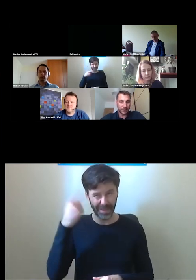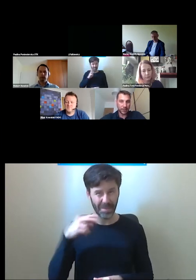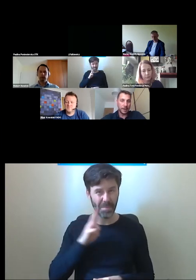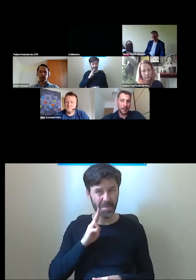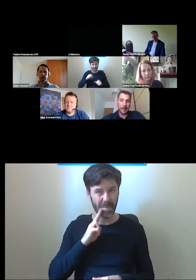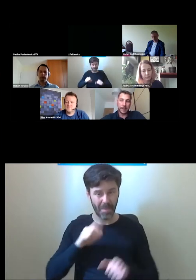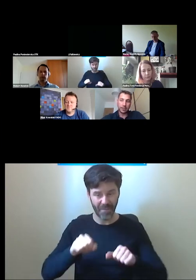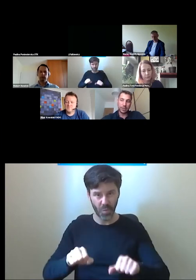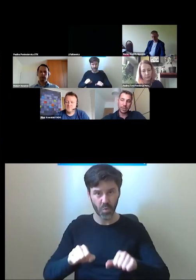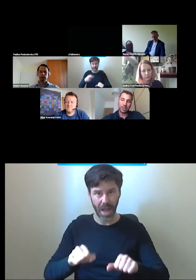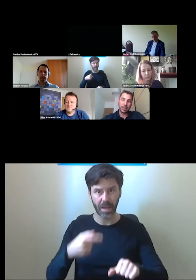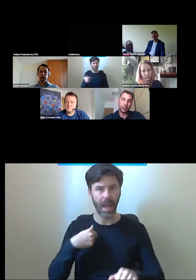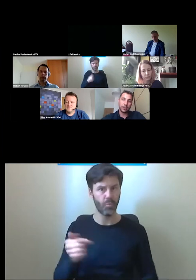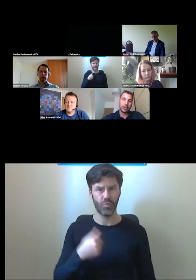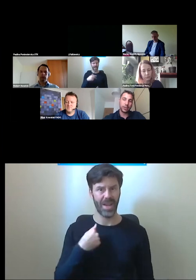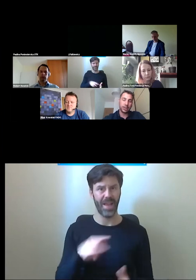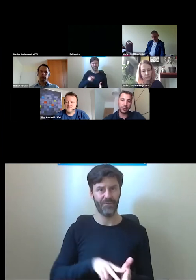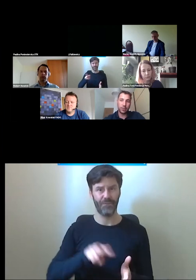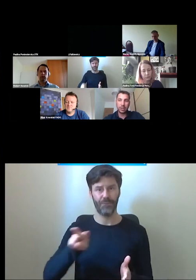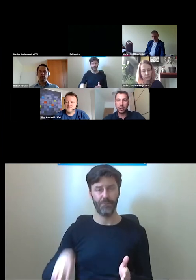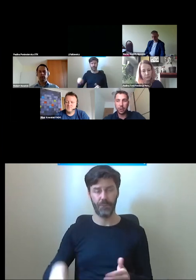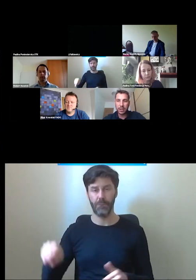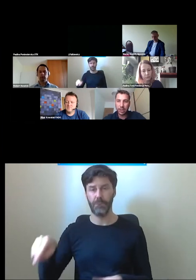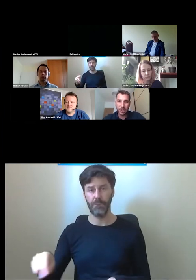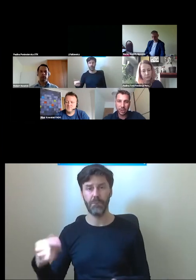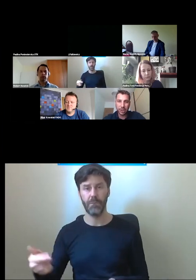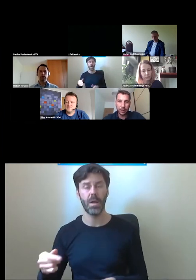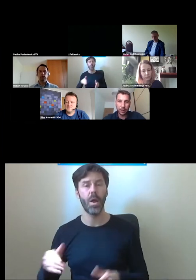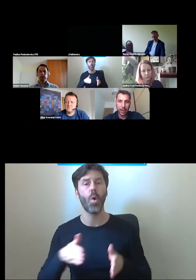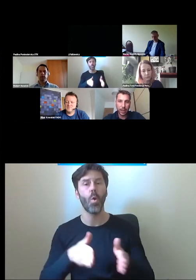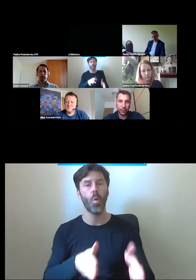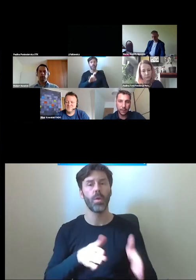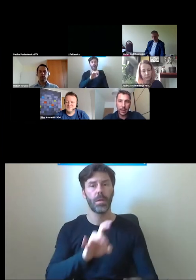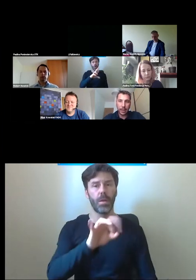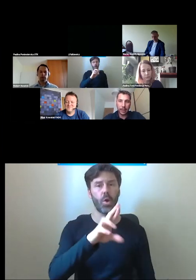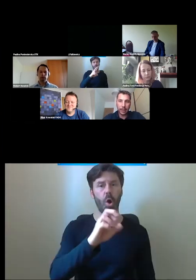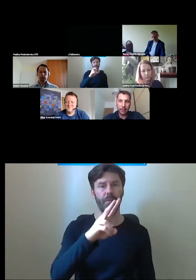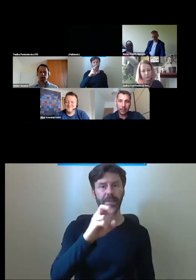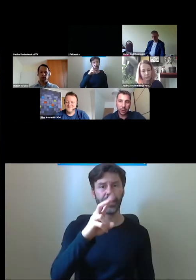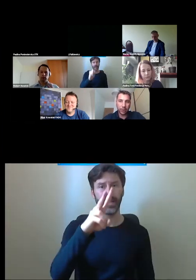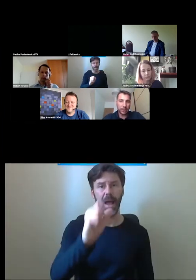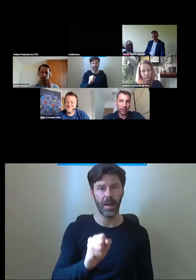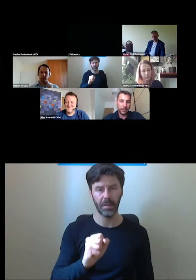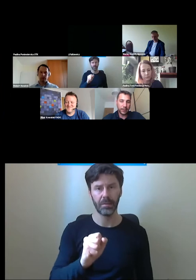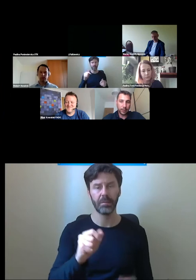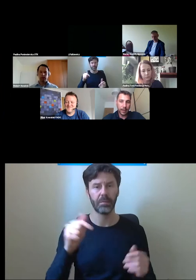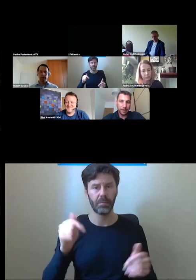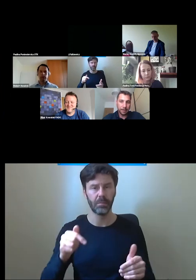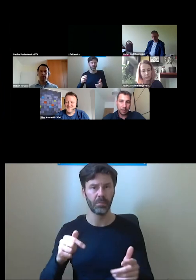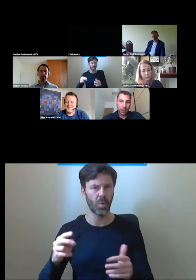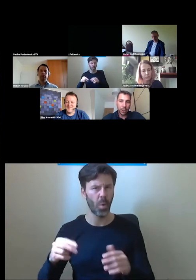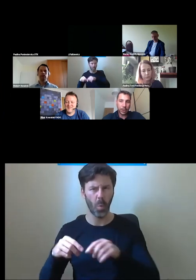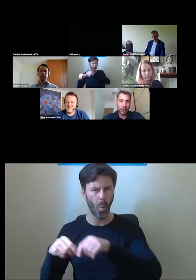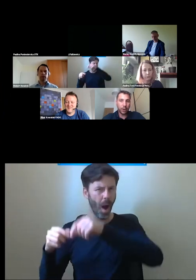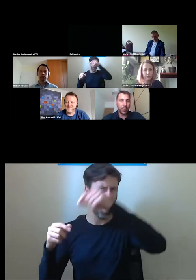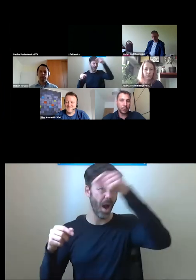zawsze przedostać się na drugą stronę jezdni ulicy Grochowskiej, 7 metrów wysokości ta kładka mniej więcej ma.